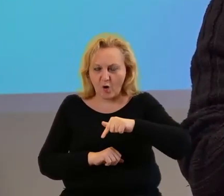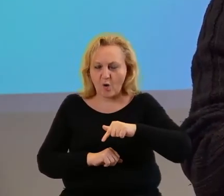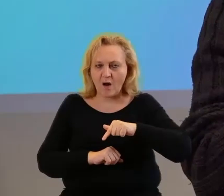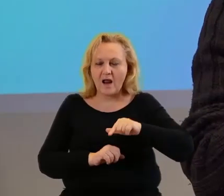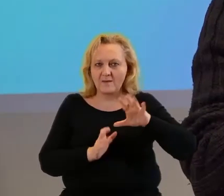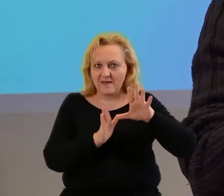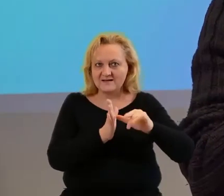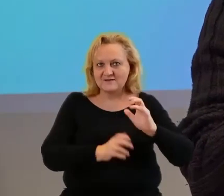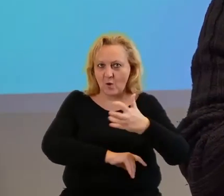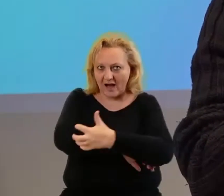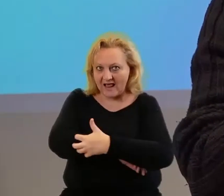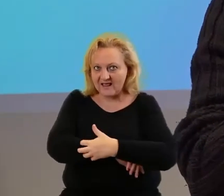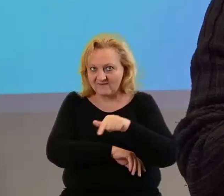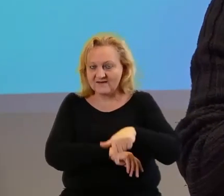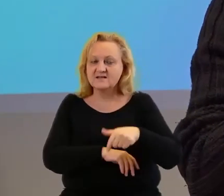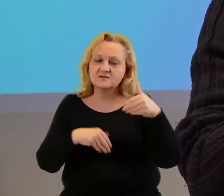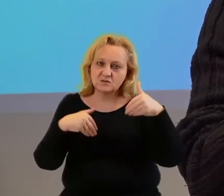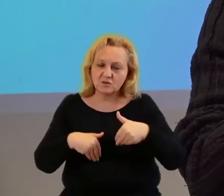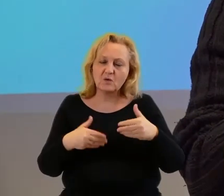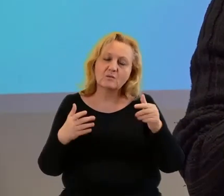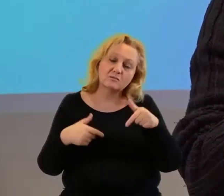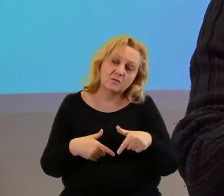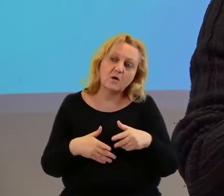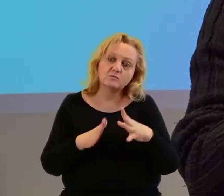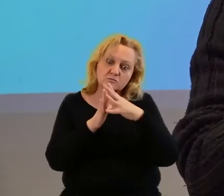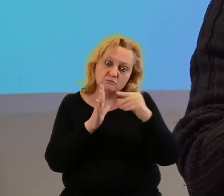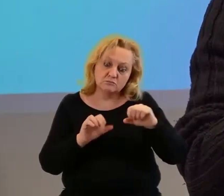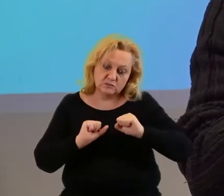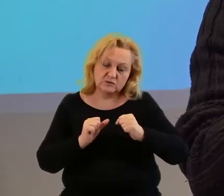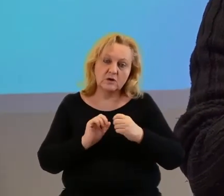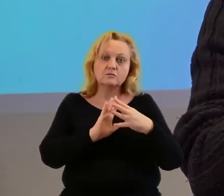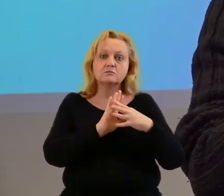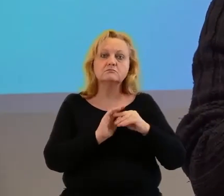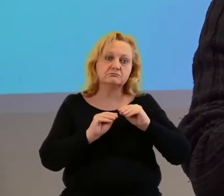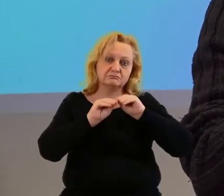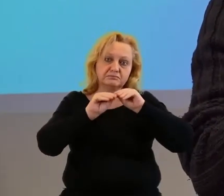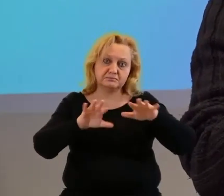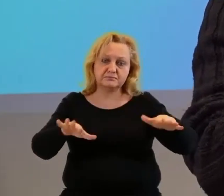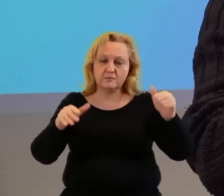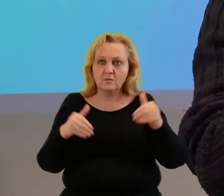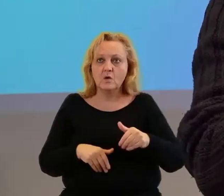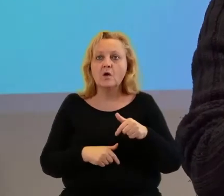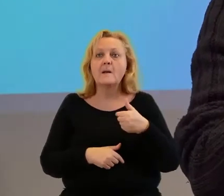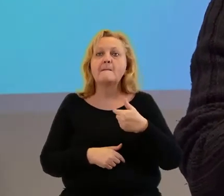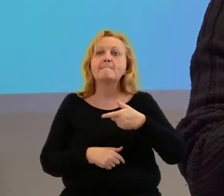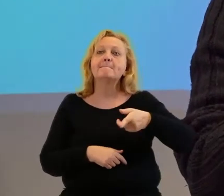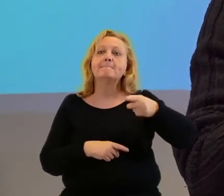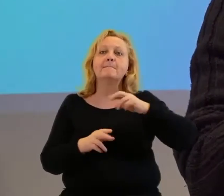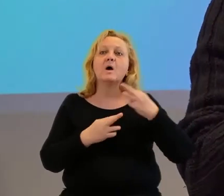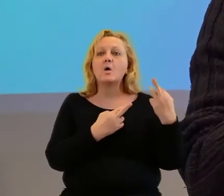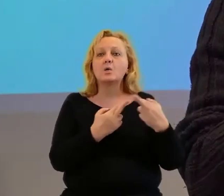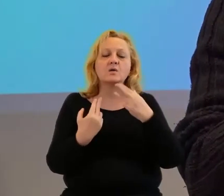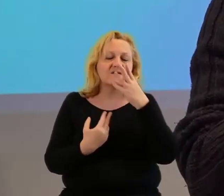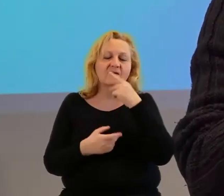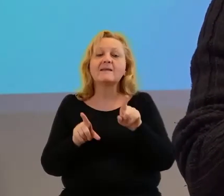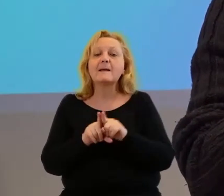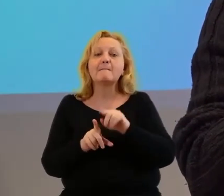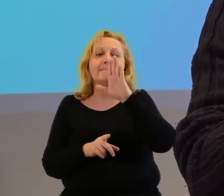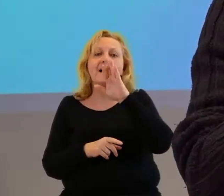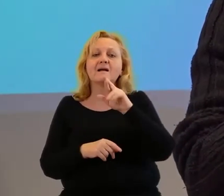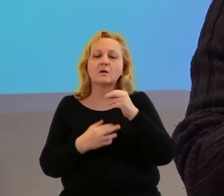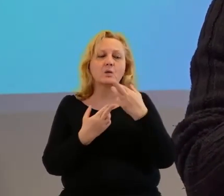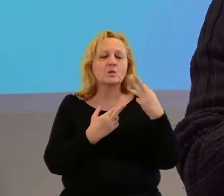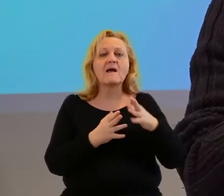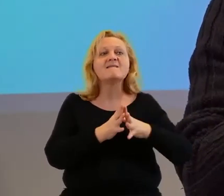ramy i można by ten model działań też upowszechnić, bo to tym się różni, to tutaj kolega Bart jak już wspominał na filmie o takich